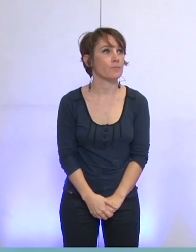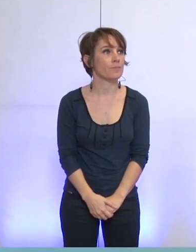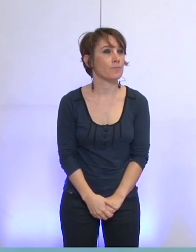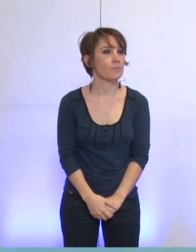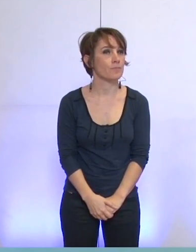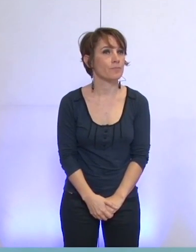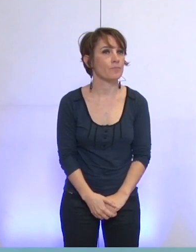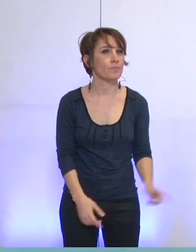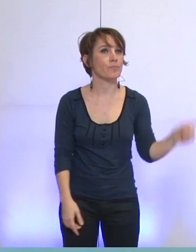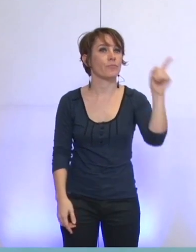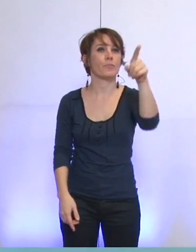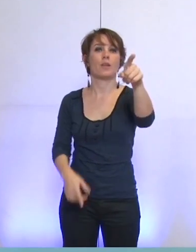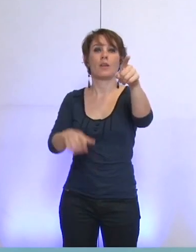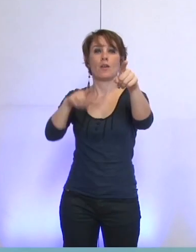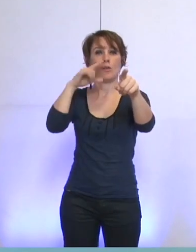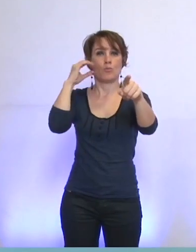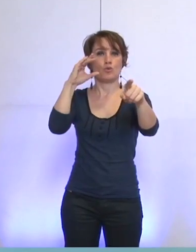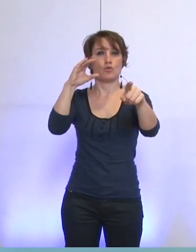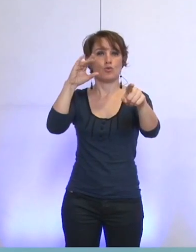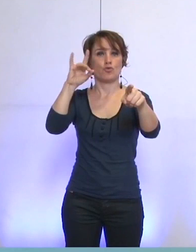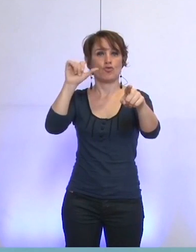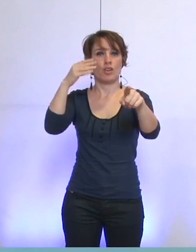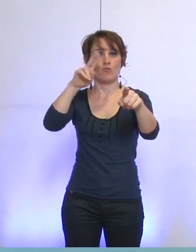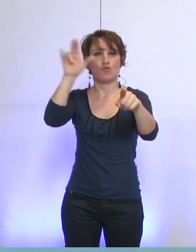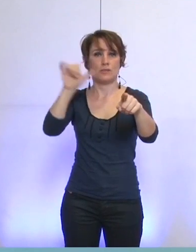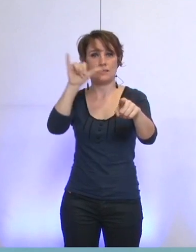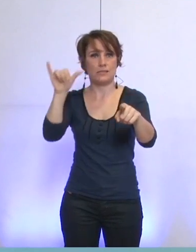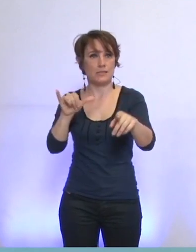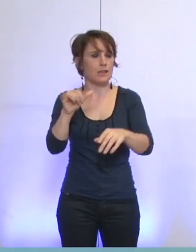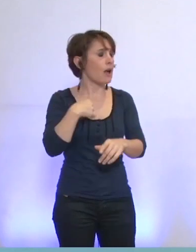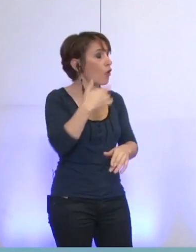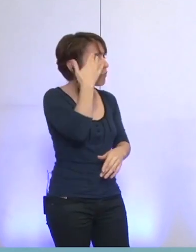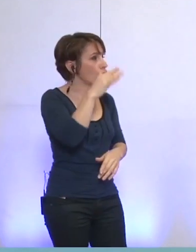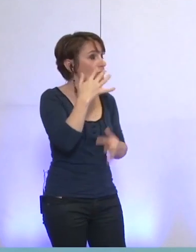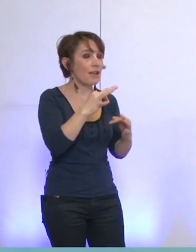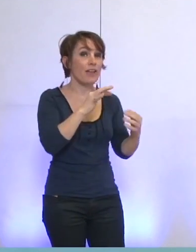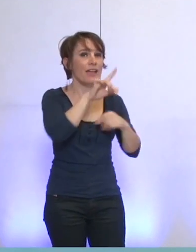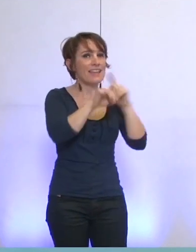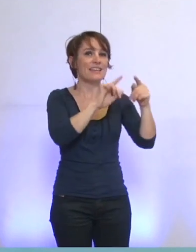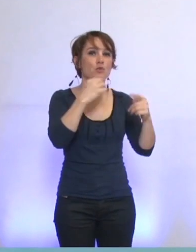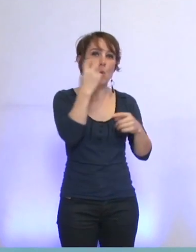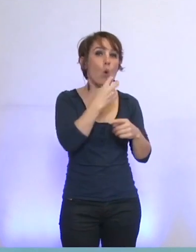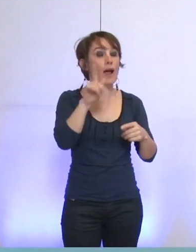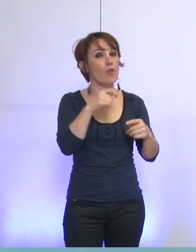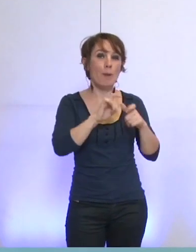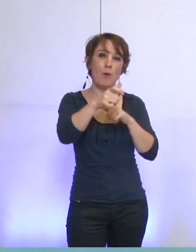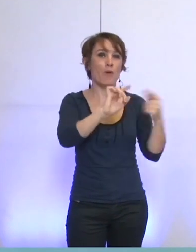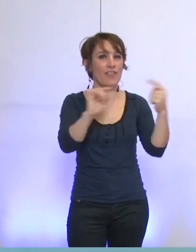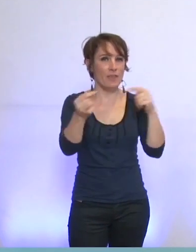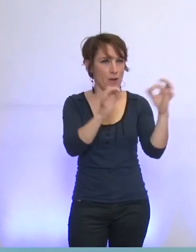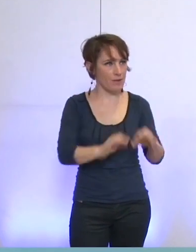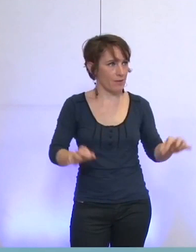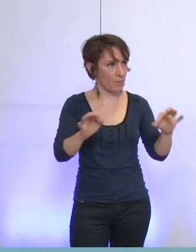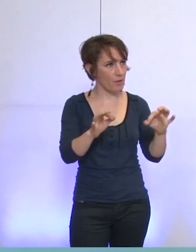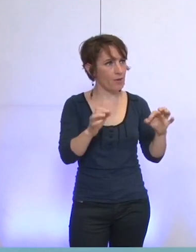Je sais que dans le cadre de la procédure des questions orales, il n'y a pas de possibilité de débat. Il n'en demeure pas